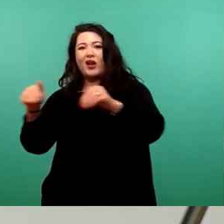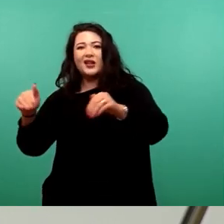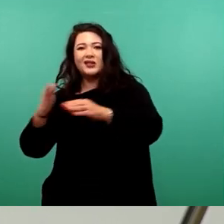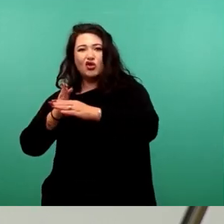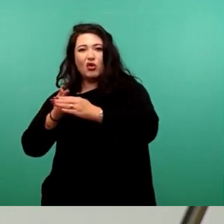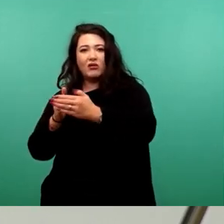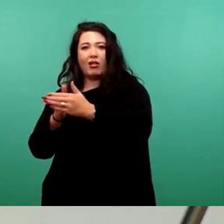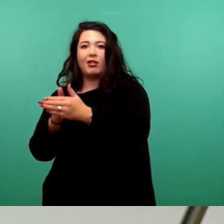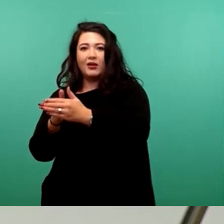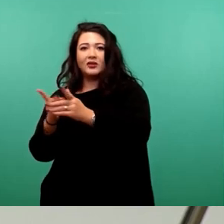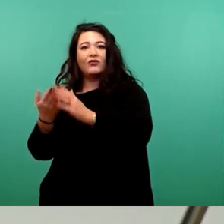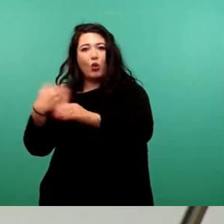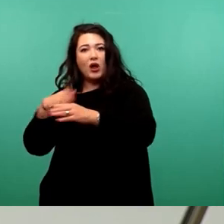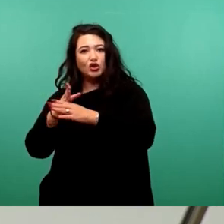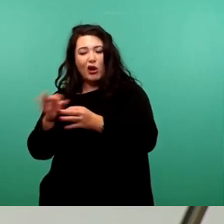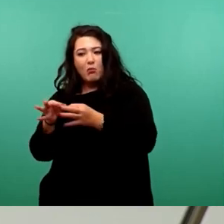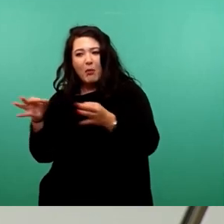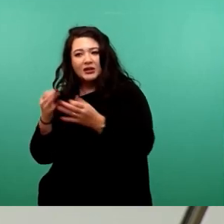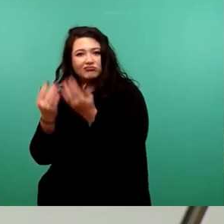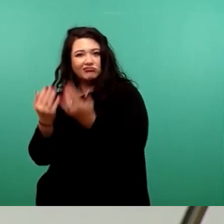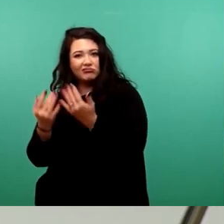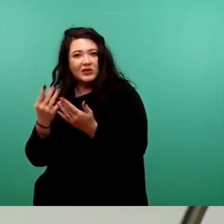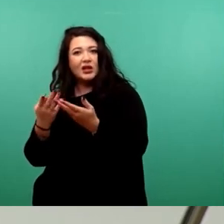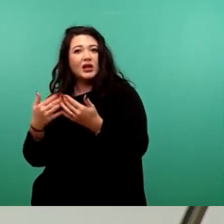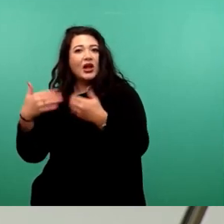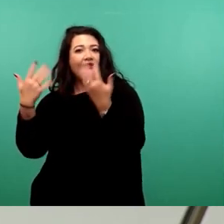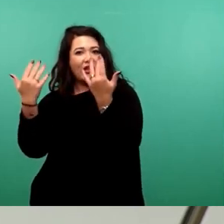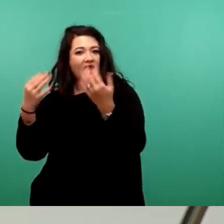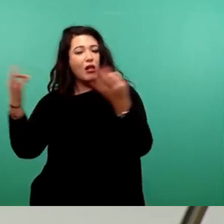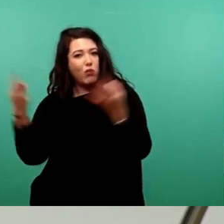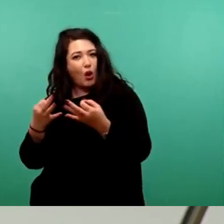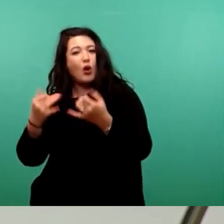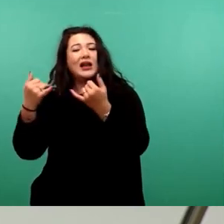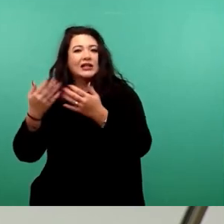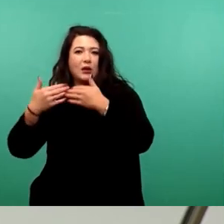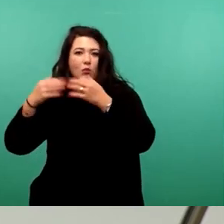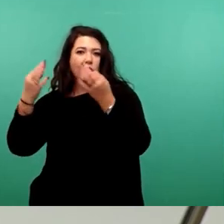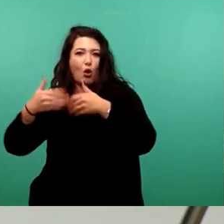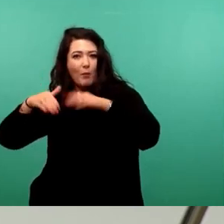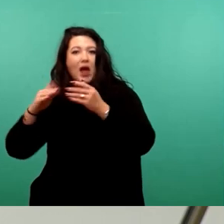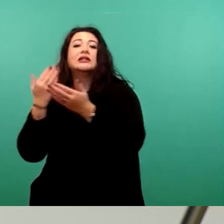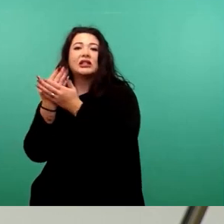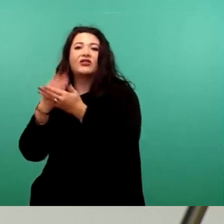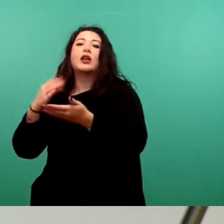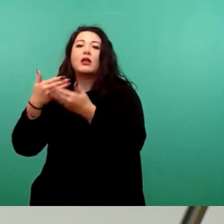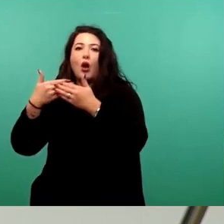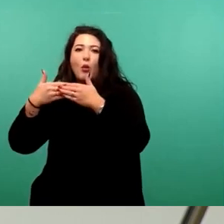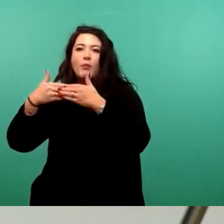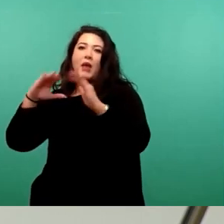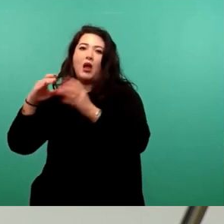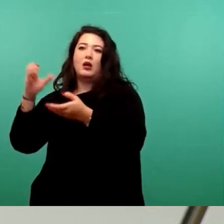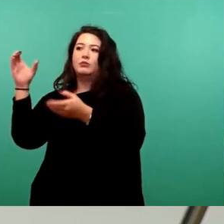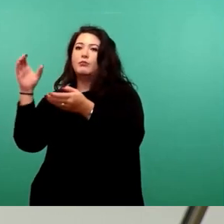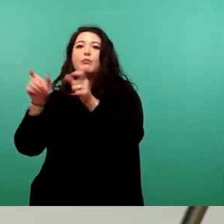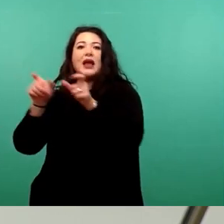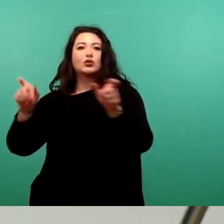Bemessungsrichtlinie, wo wir erwarten können, dass wir mit neuem Schuljahr einen Schüleraufwuchs haben, dass wir dort also vorzeitig reagieren können.